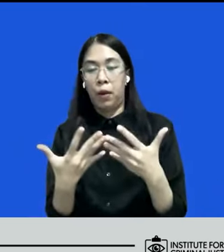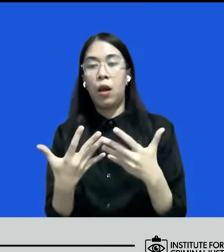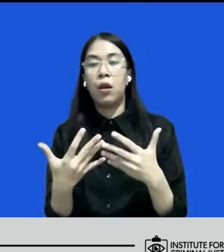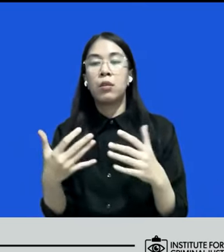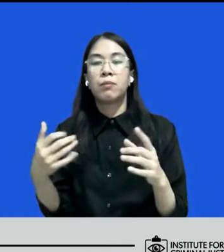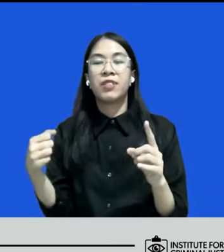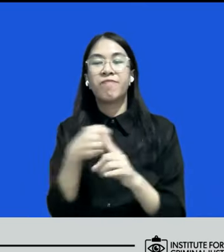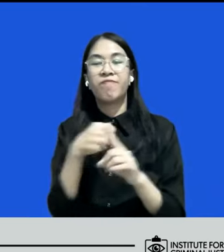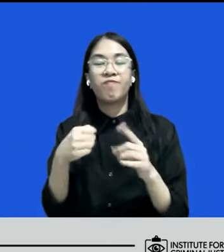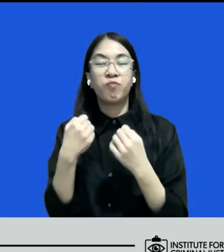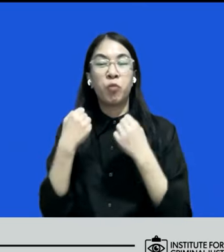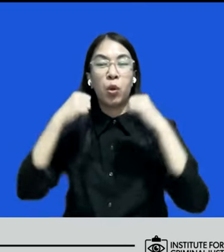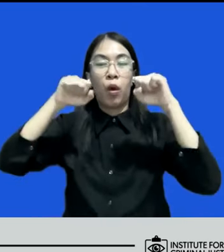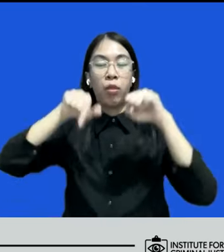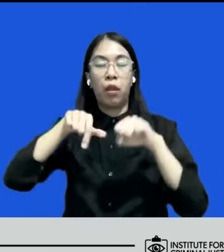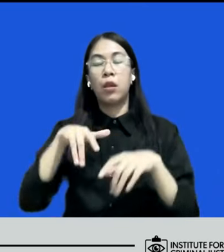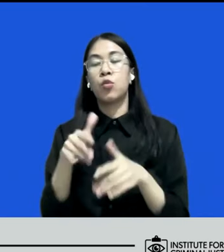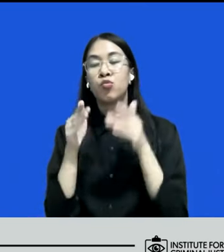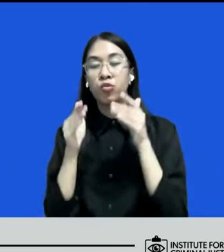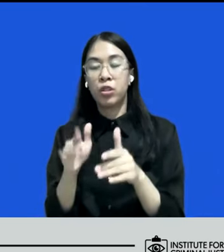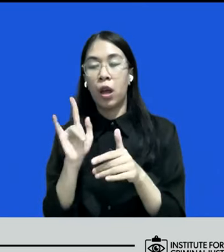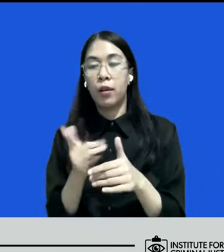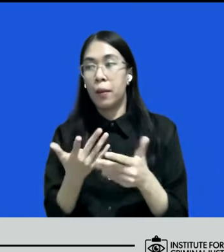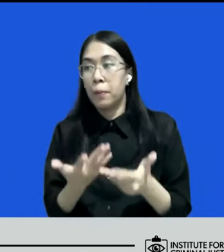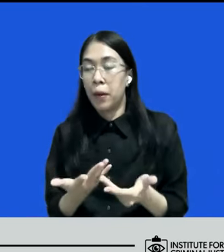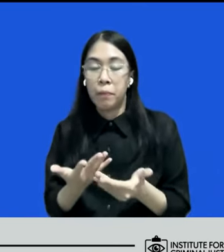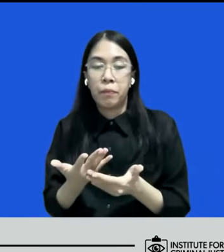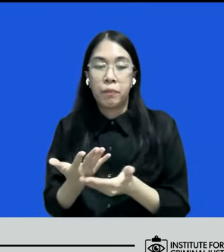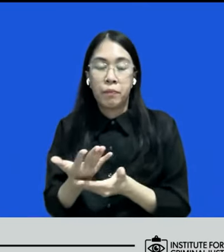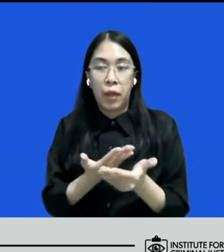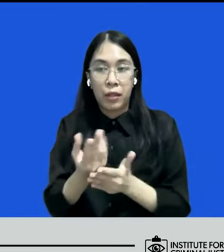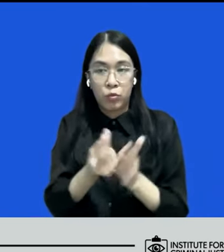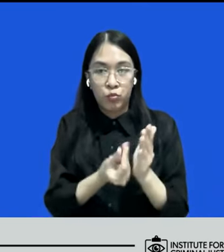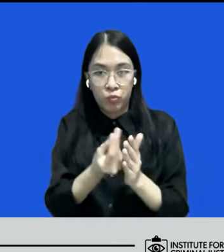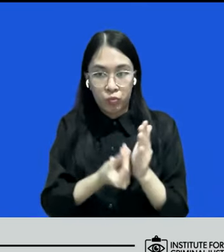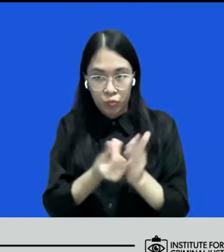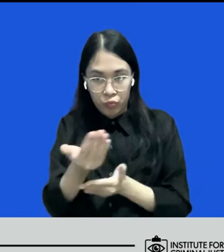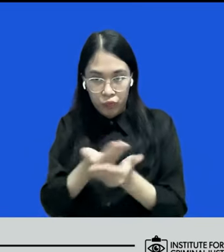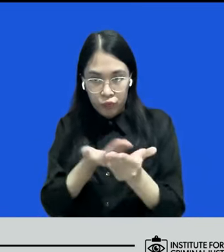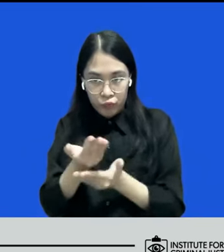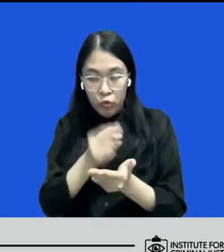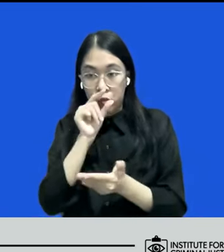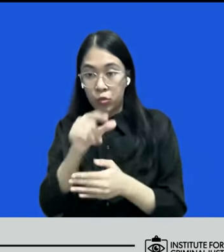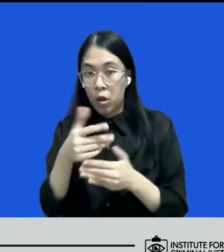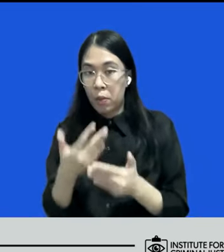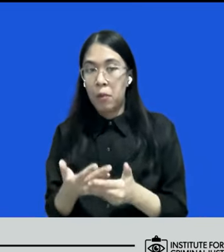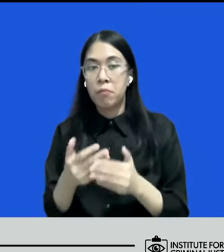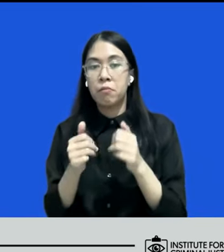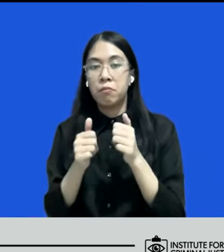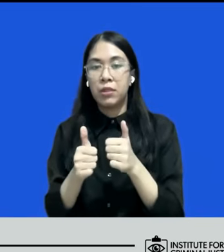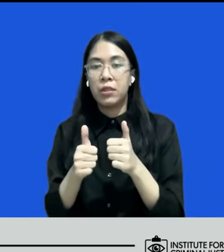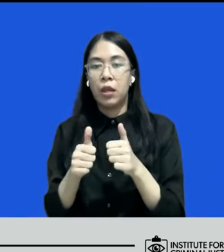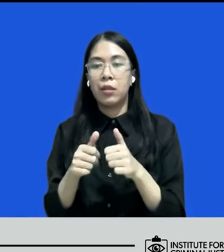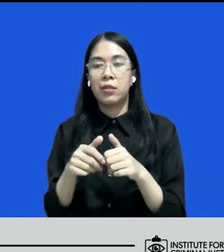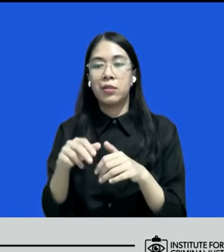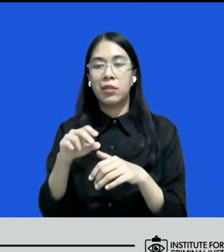apalagi kalau ada transaksi uang di sana untuk dapat di RJ-kan